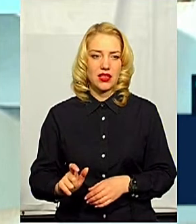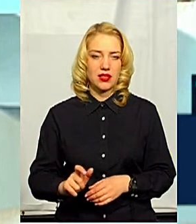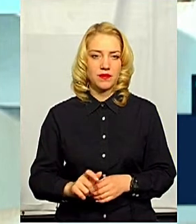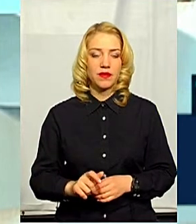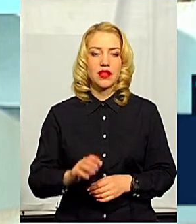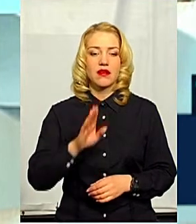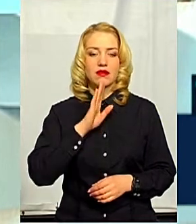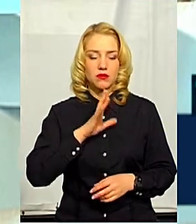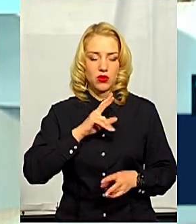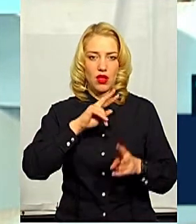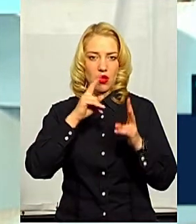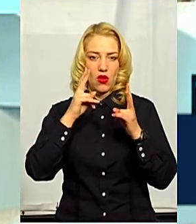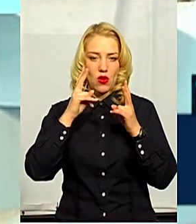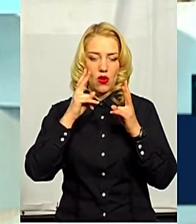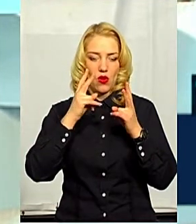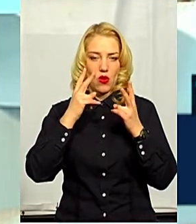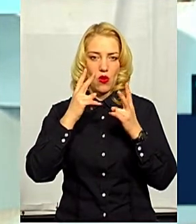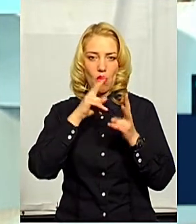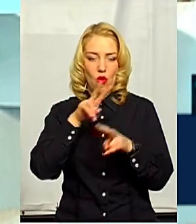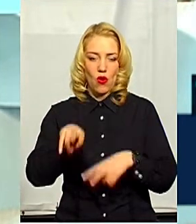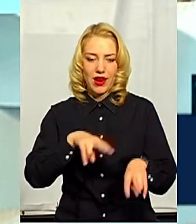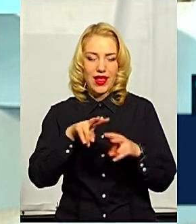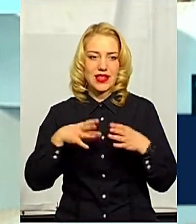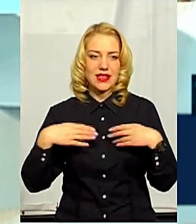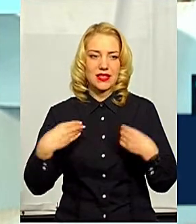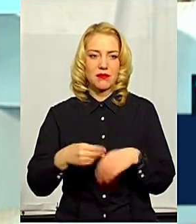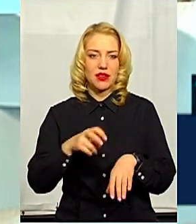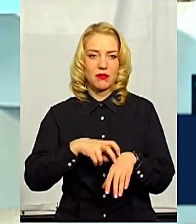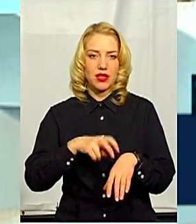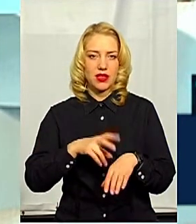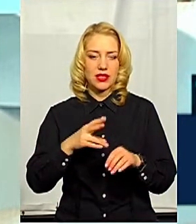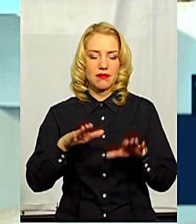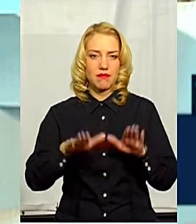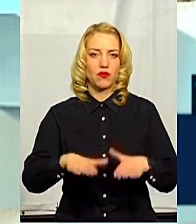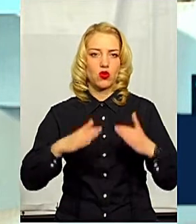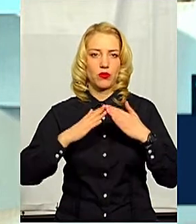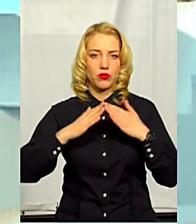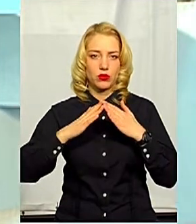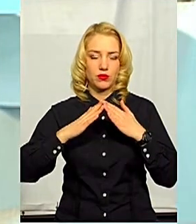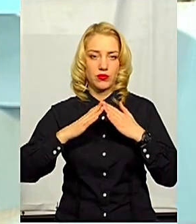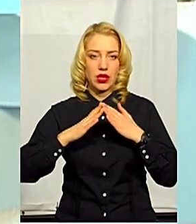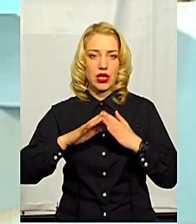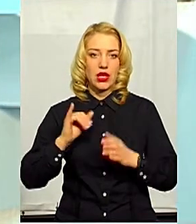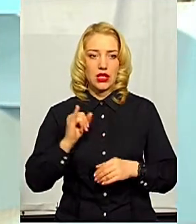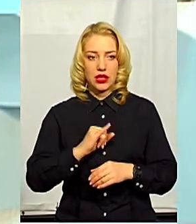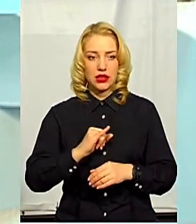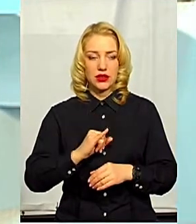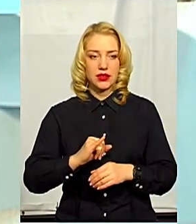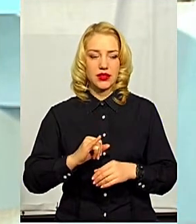Вона була оглянута сімейним лікарем безпосередньо за місцем проживання. І